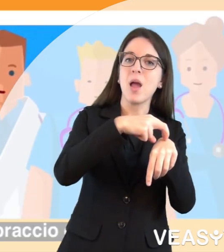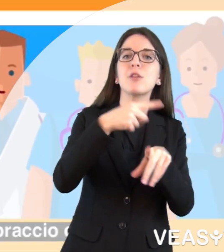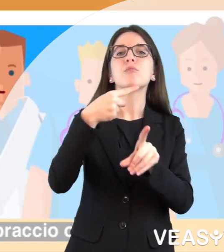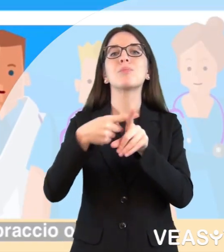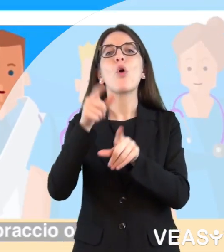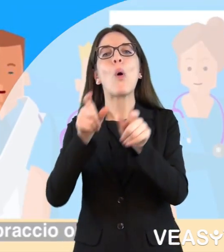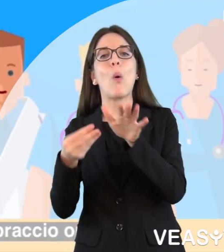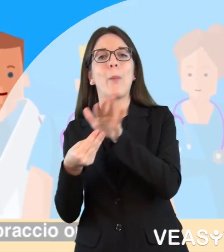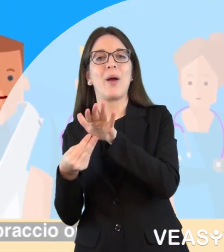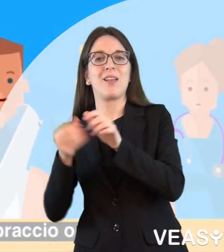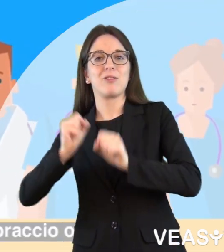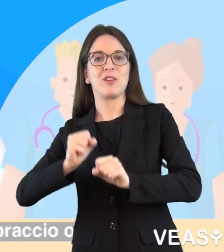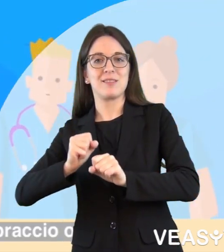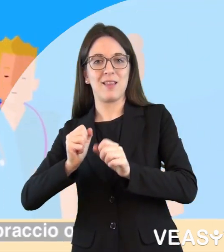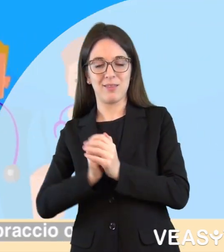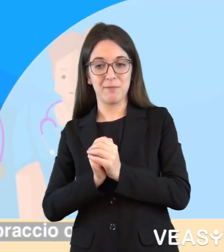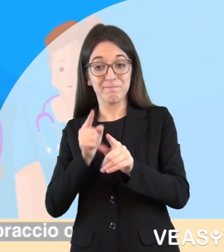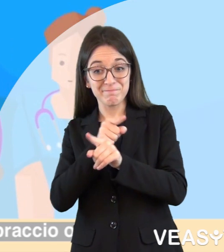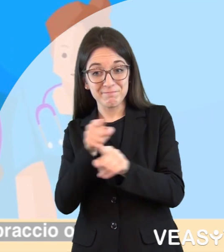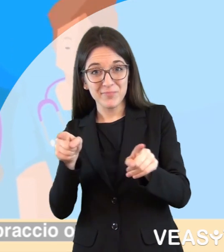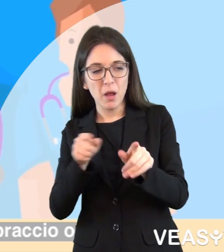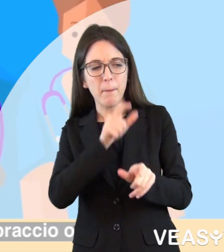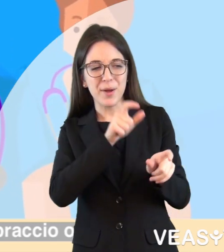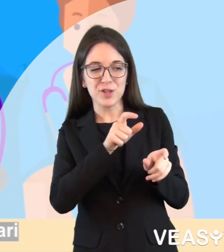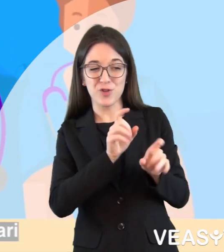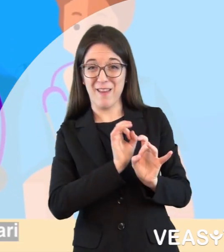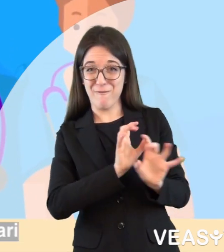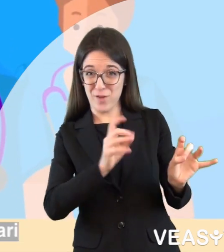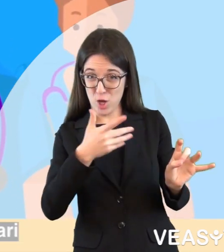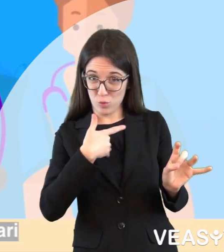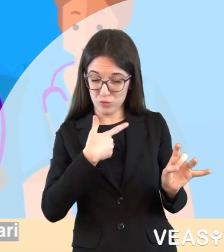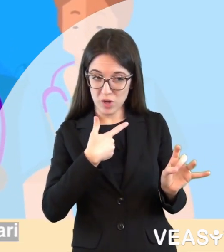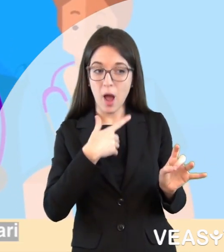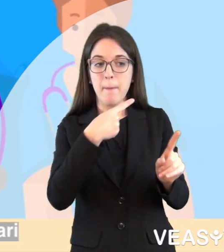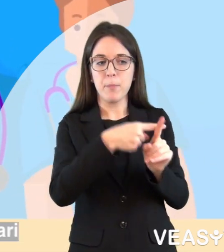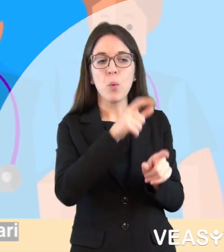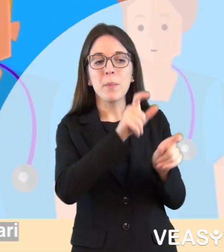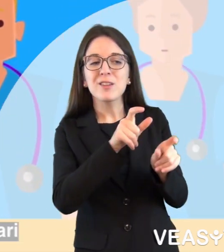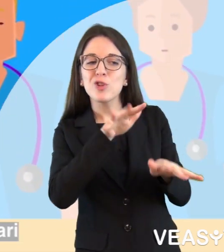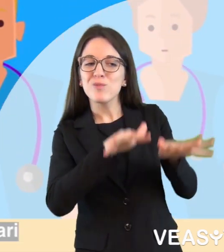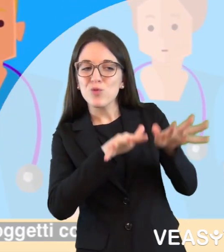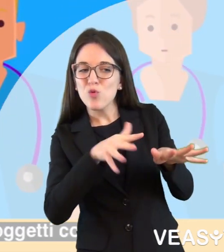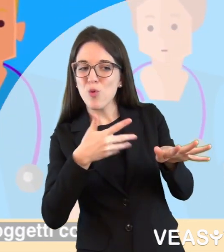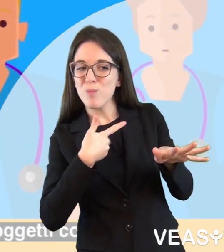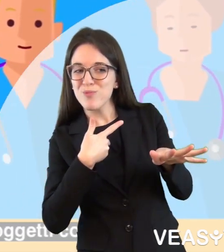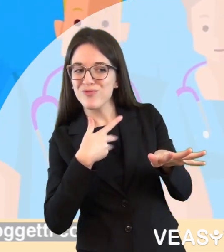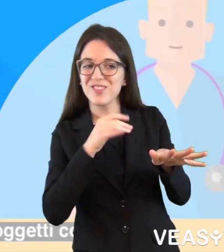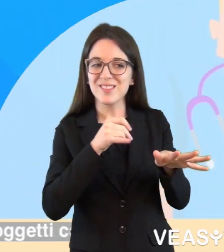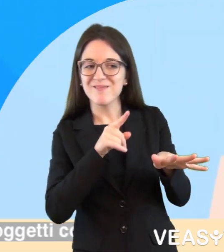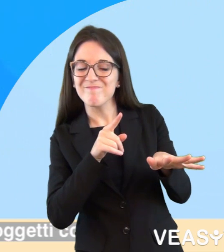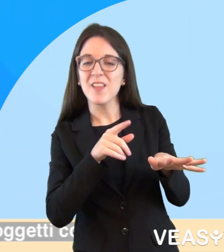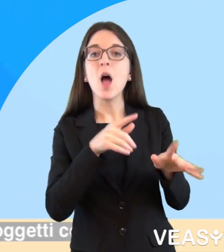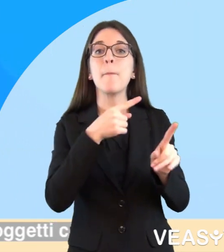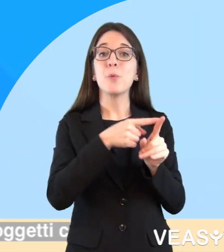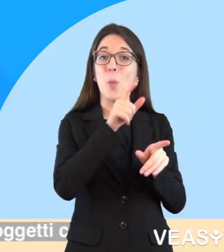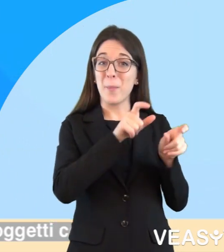ULS. Ciascuna task force aziendale agisce attraverso un braccio operativo composto da medici e operatori sanitari, con il compito di